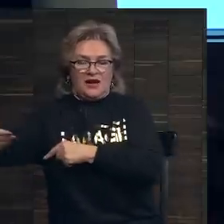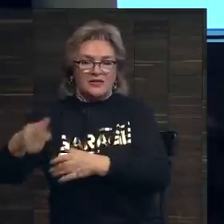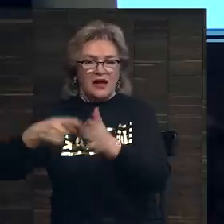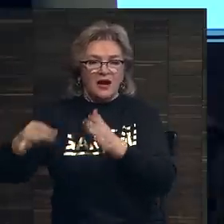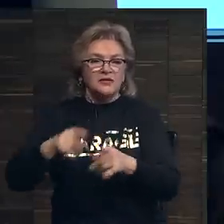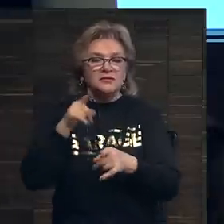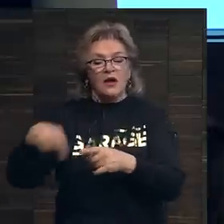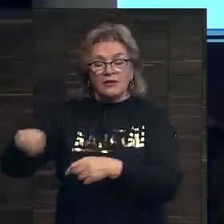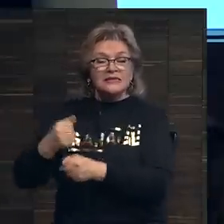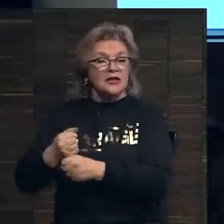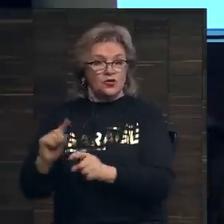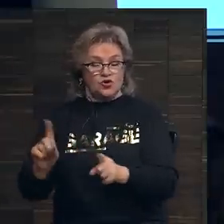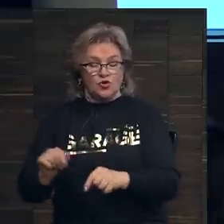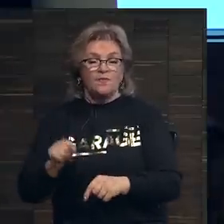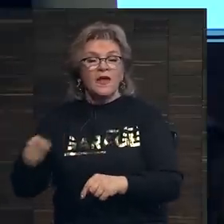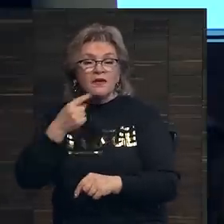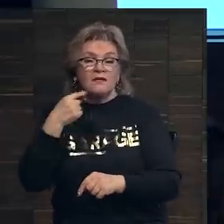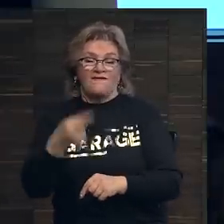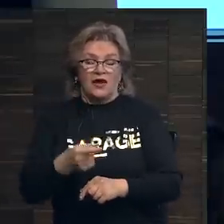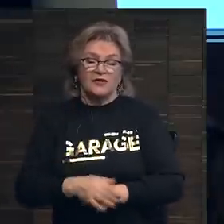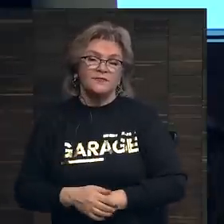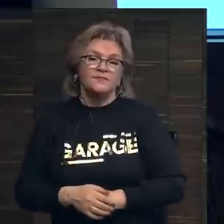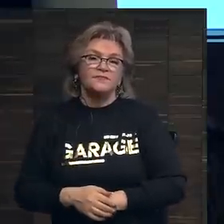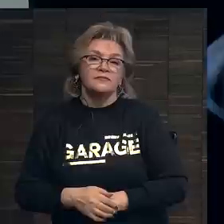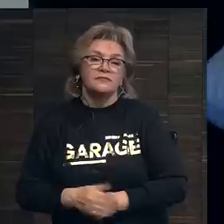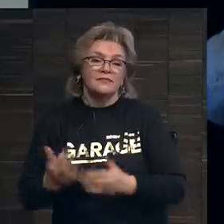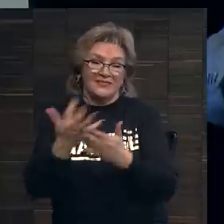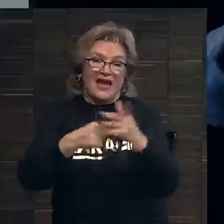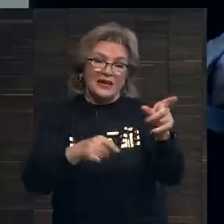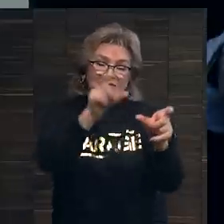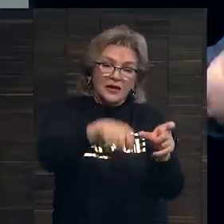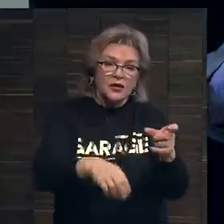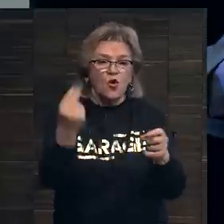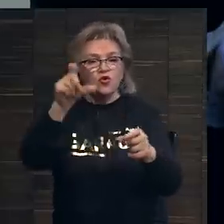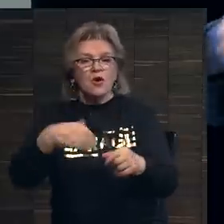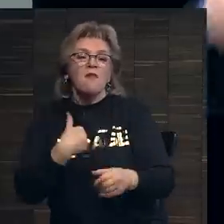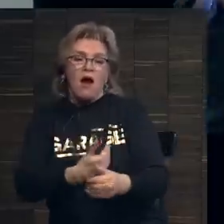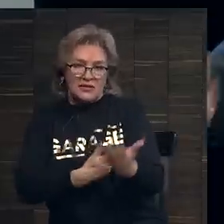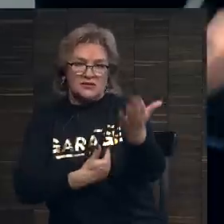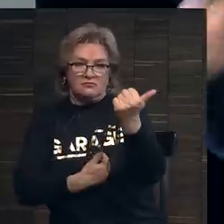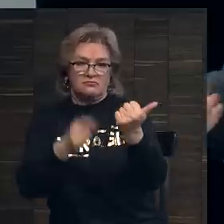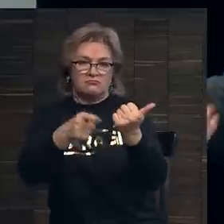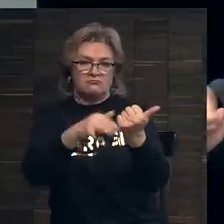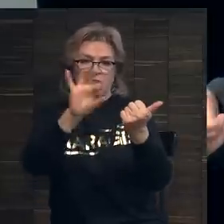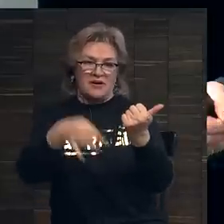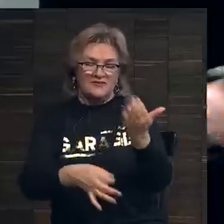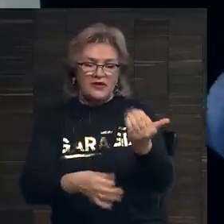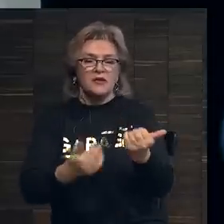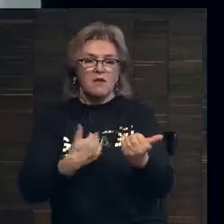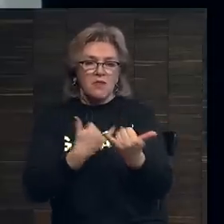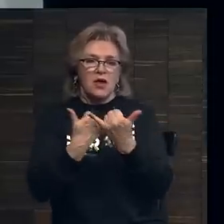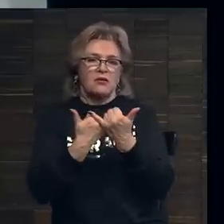Они делают следующее, они говорят коллекционеру или художнику, мы хотим ваше произведение и мы